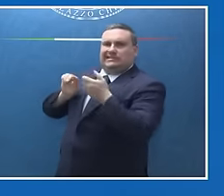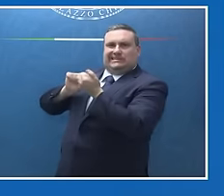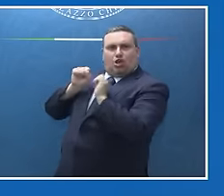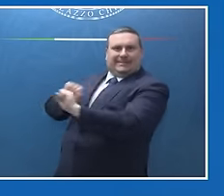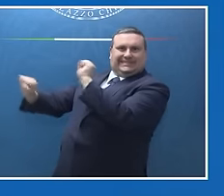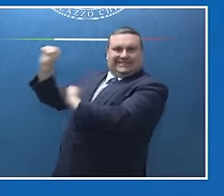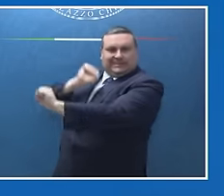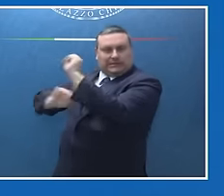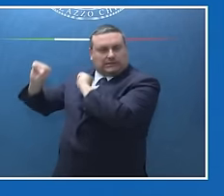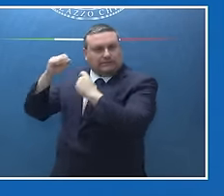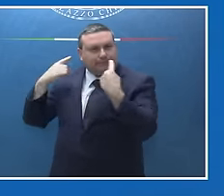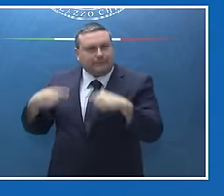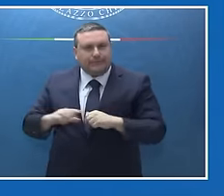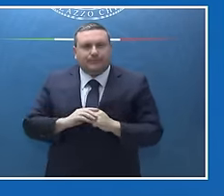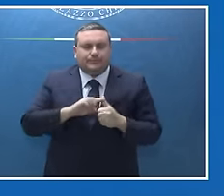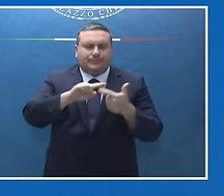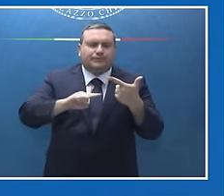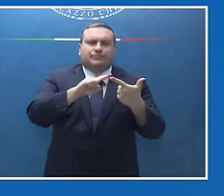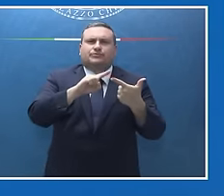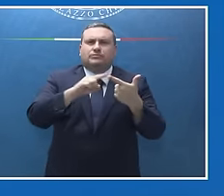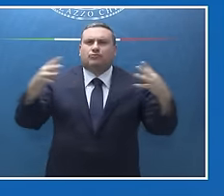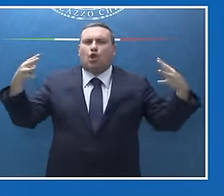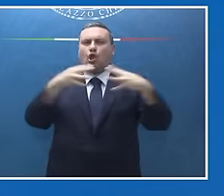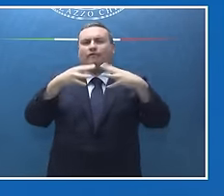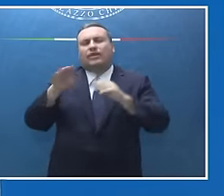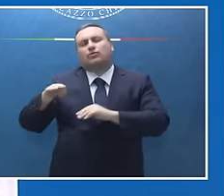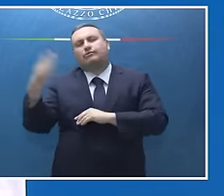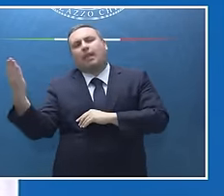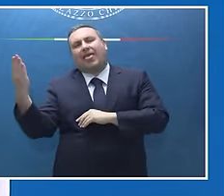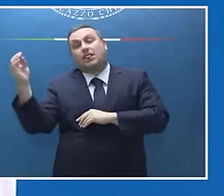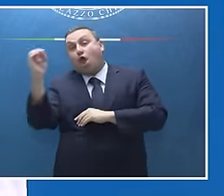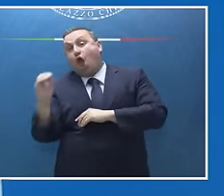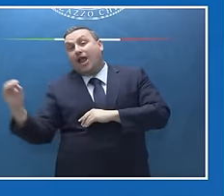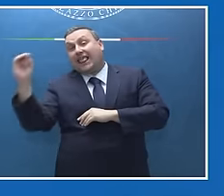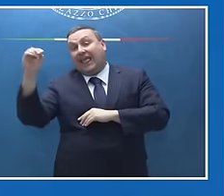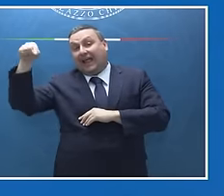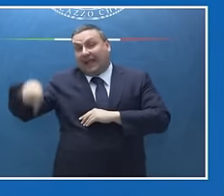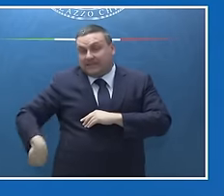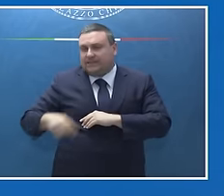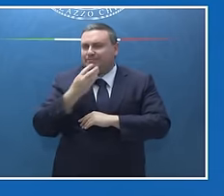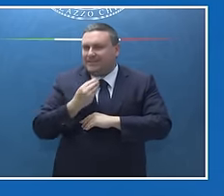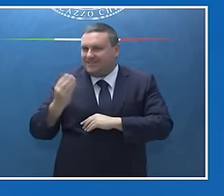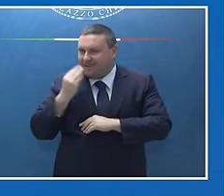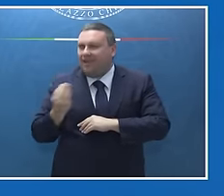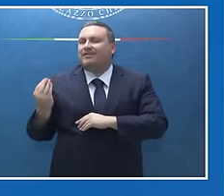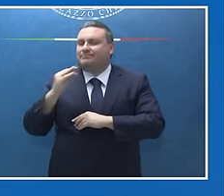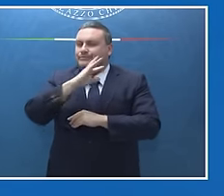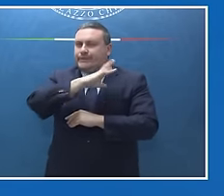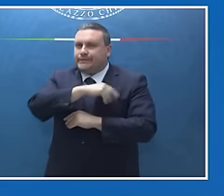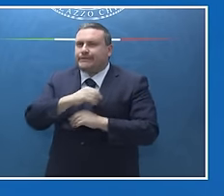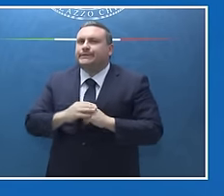anche la piena sintonia sul tema del conflitto in Medio Oriente. Abbiamo confermato il nostro